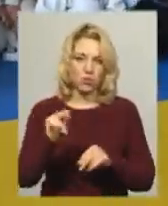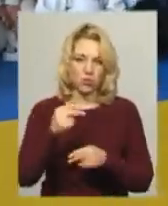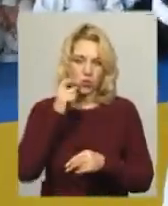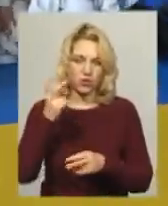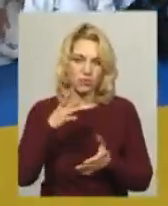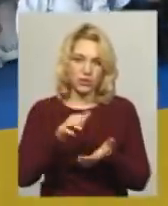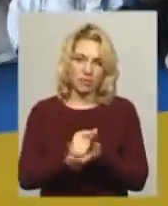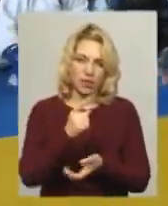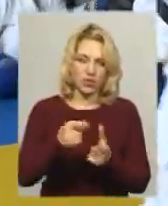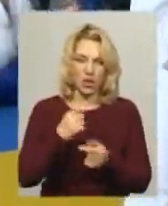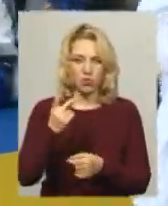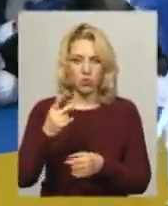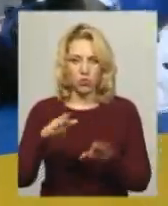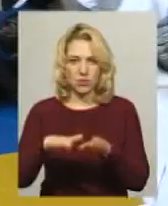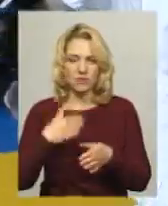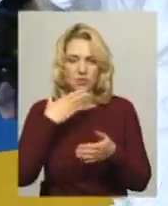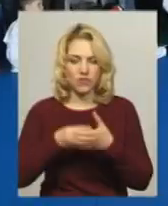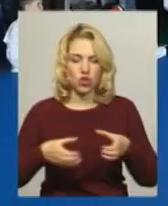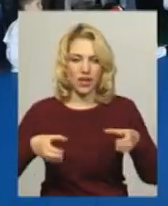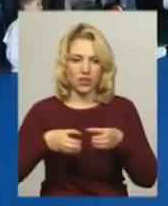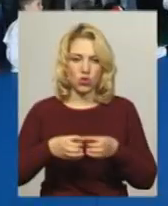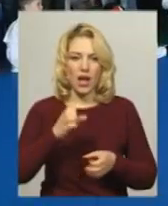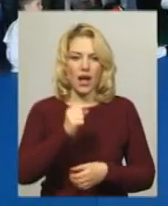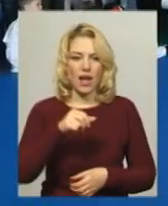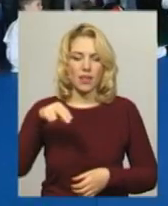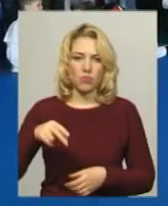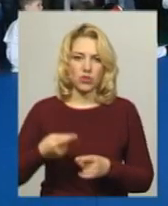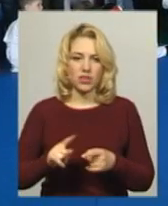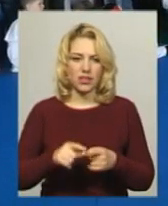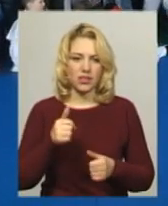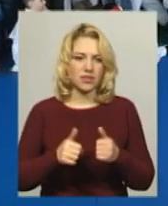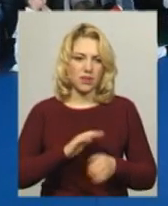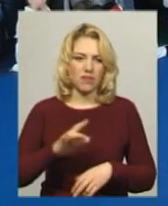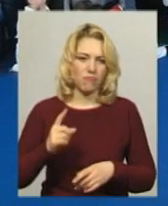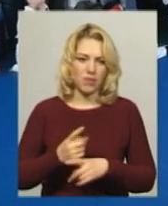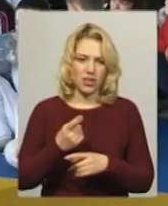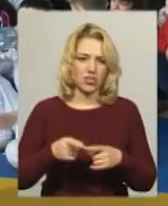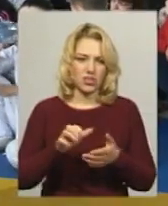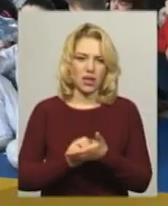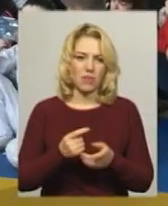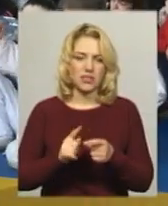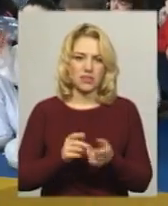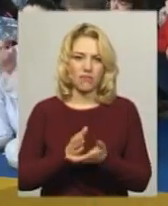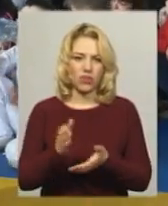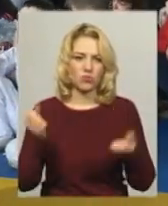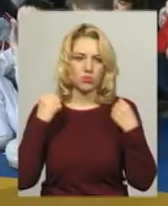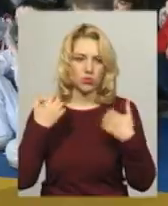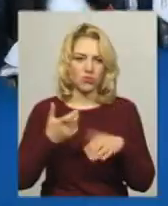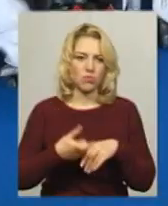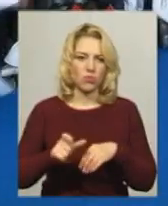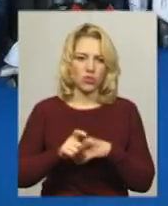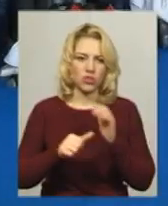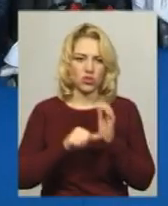знайти перше або друге місце у своїй категорії. Анна Попадюк на подібних змаганнях вже не вперше. Займається цим велоспортом вже понад шість років.